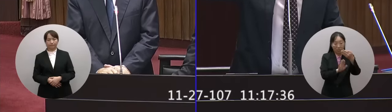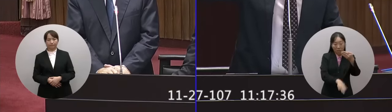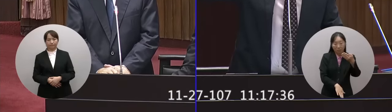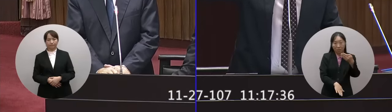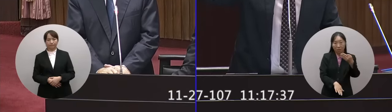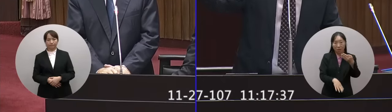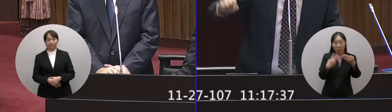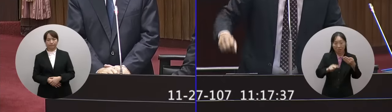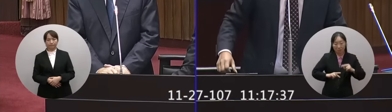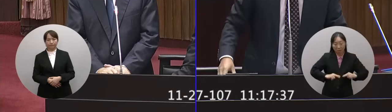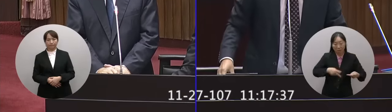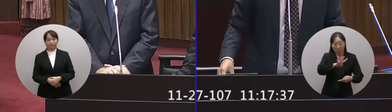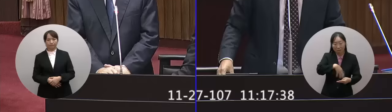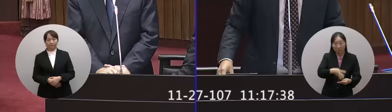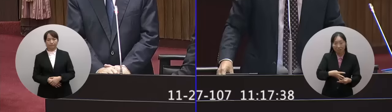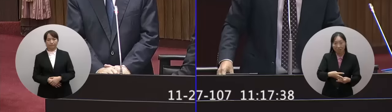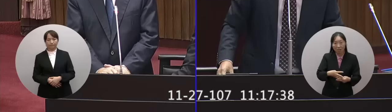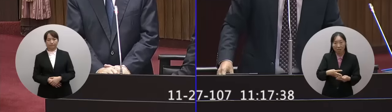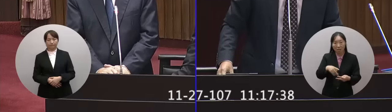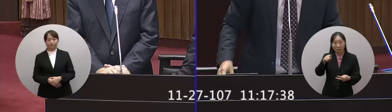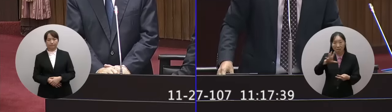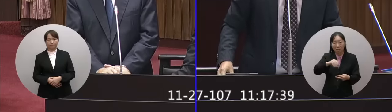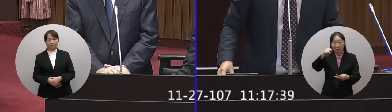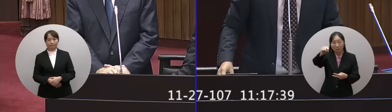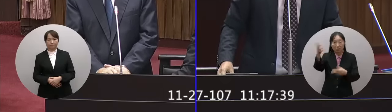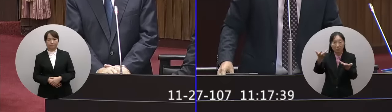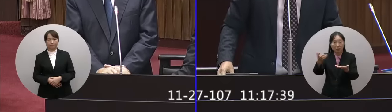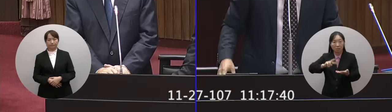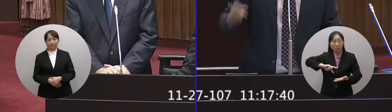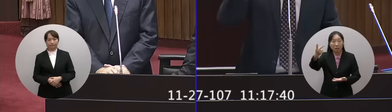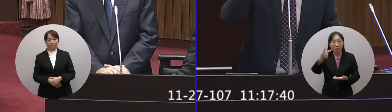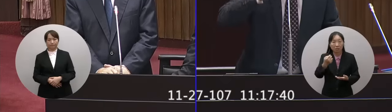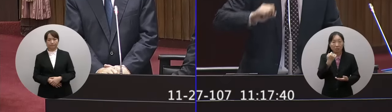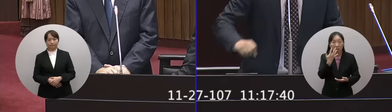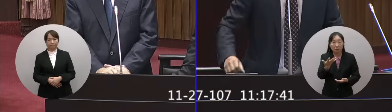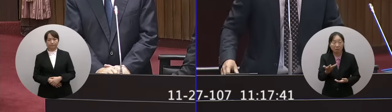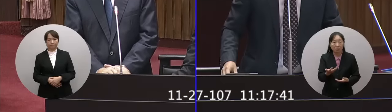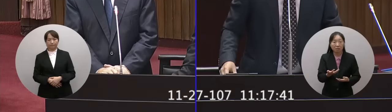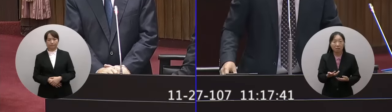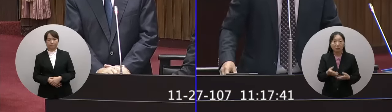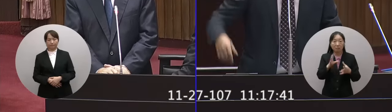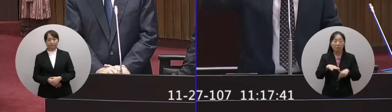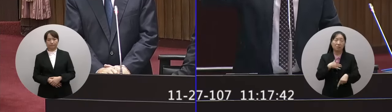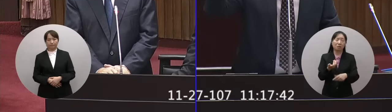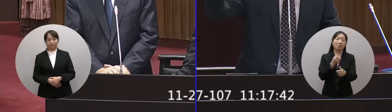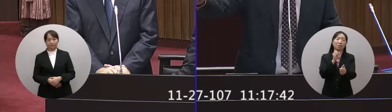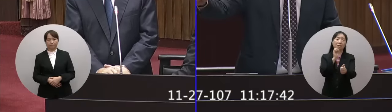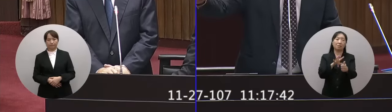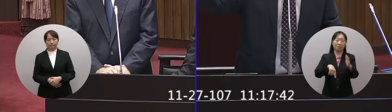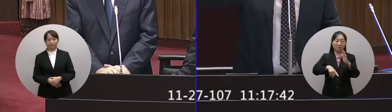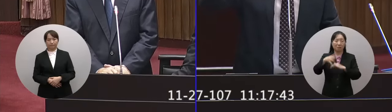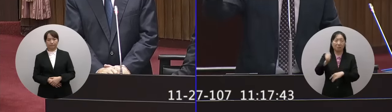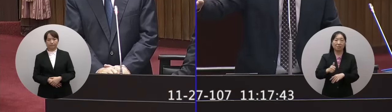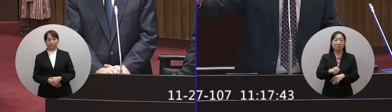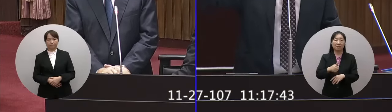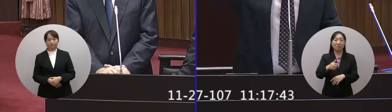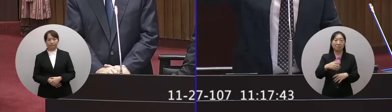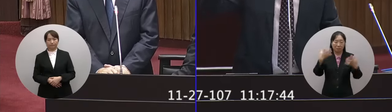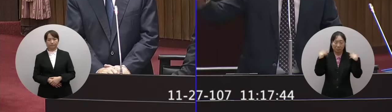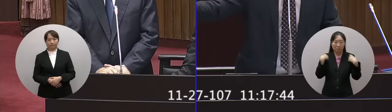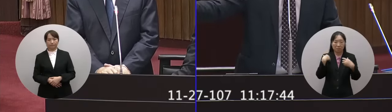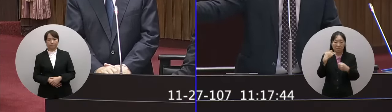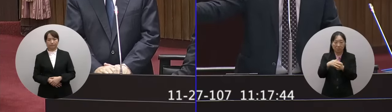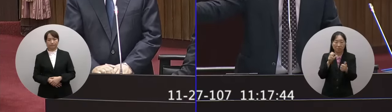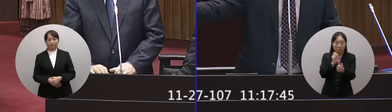的表來去改嗎可以這樣做嗎我為什麼剛剛跟院長講說後勤維